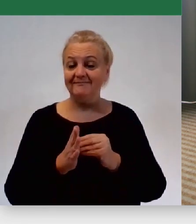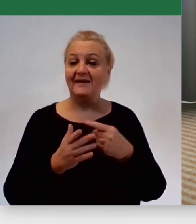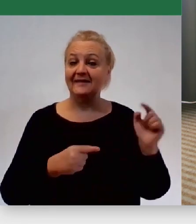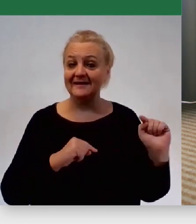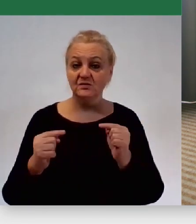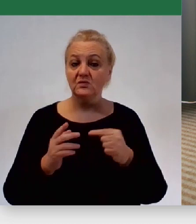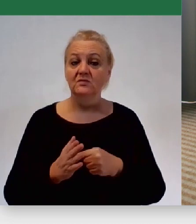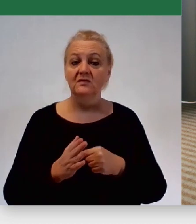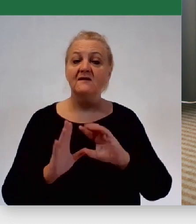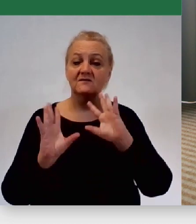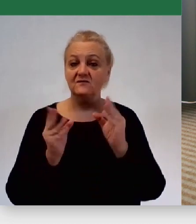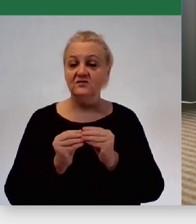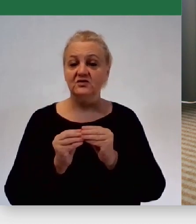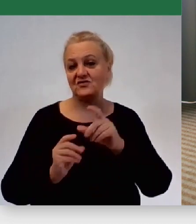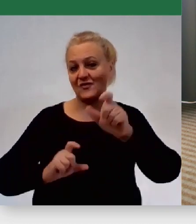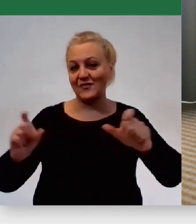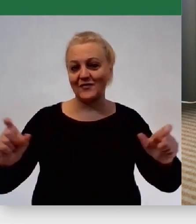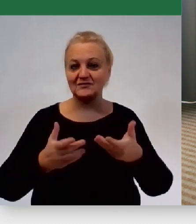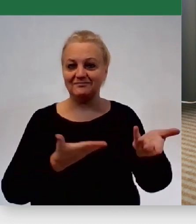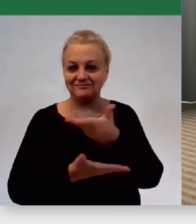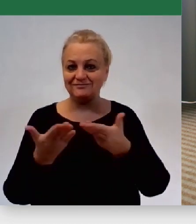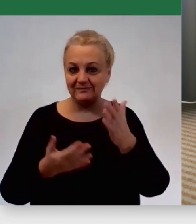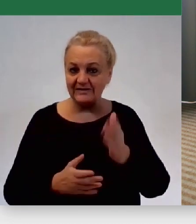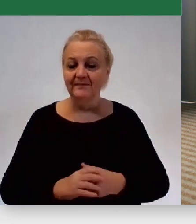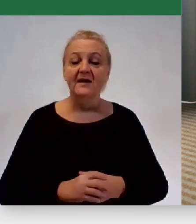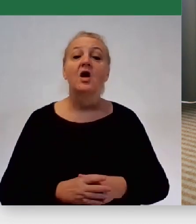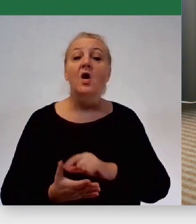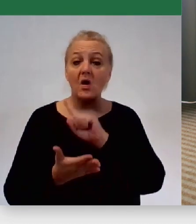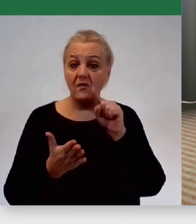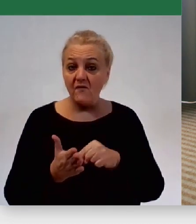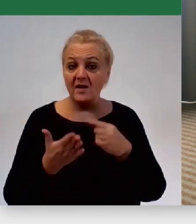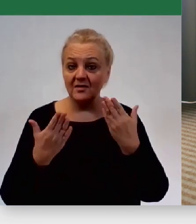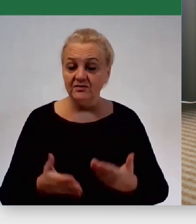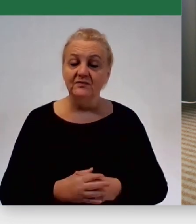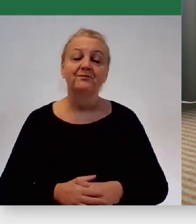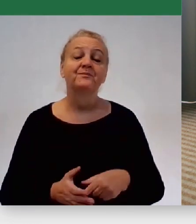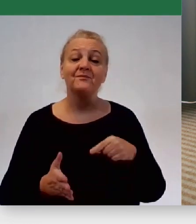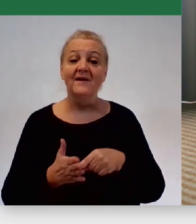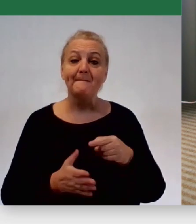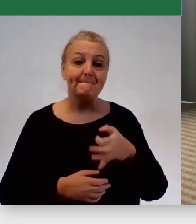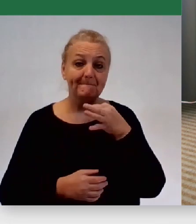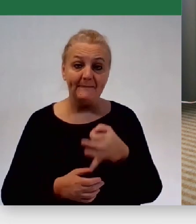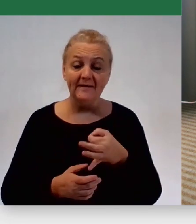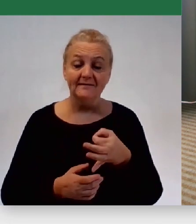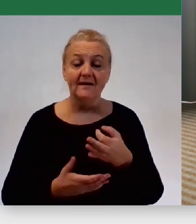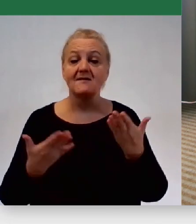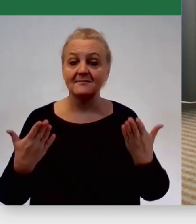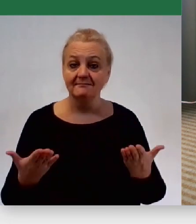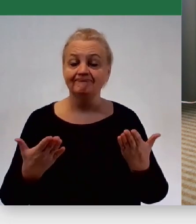wszystkie uczestniczki i uczestników. No i właśnie pytanie, jak,